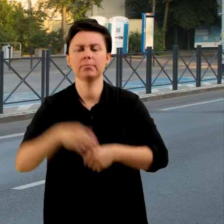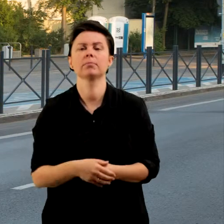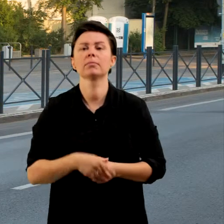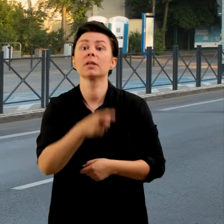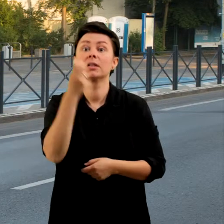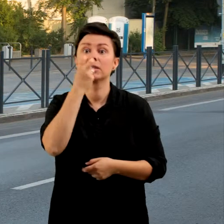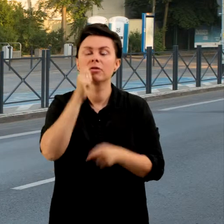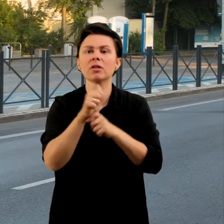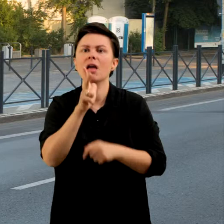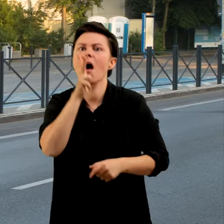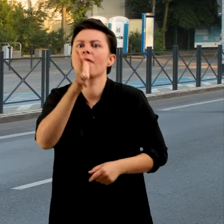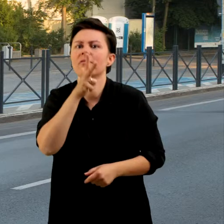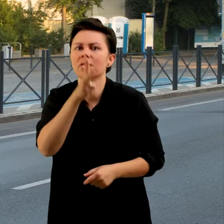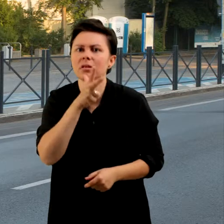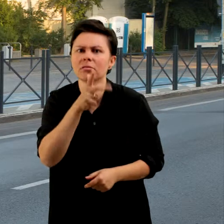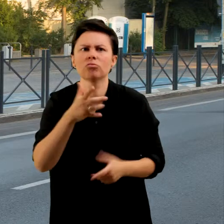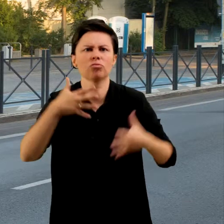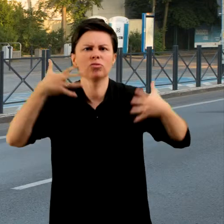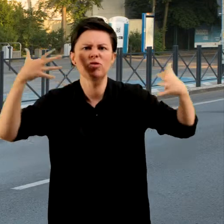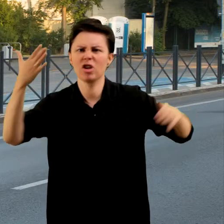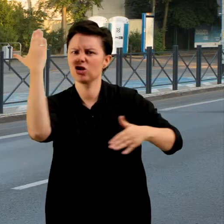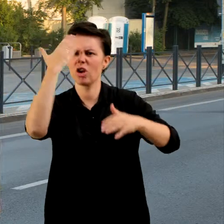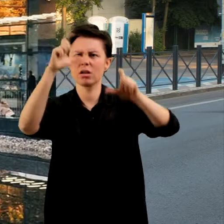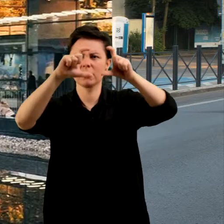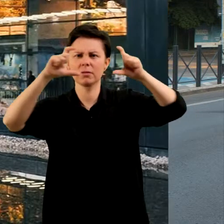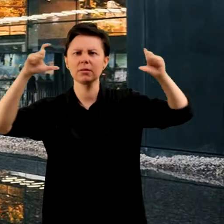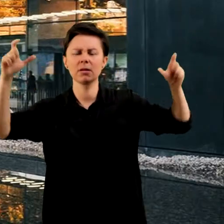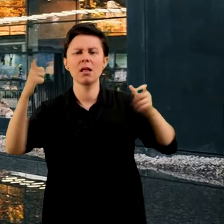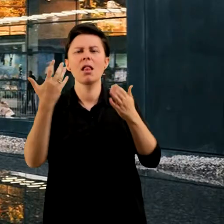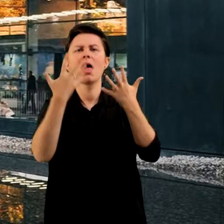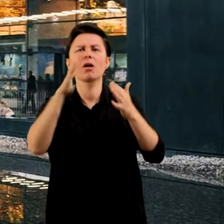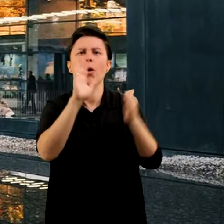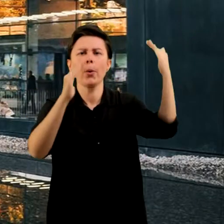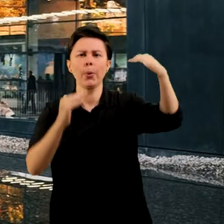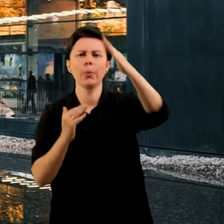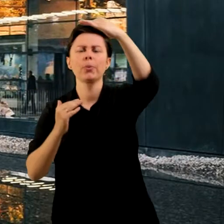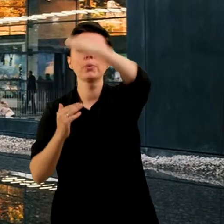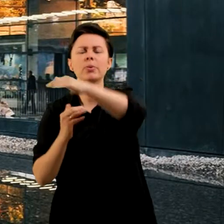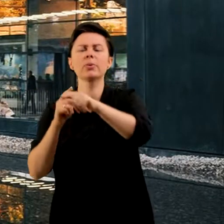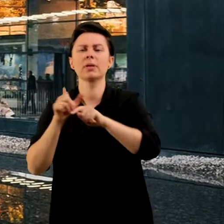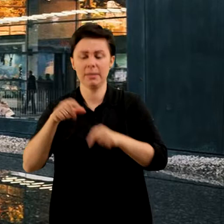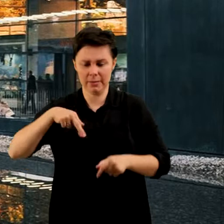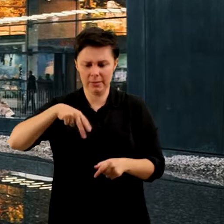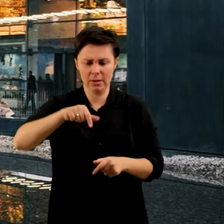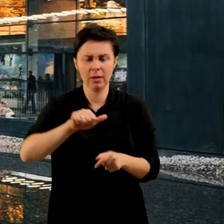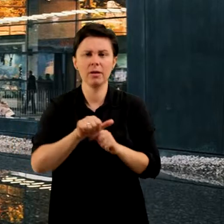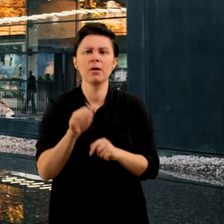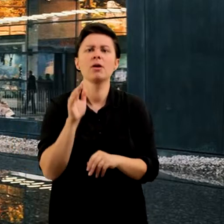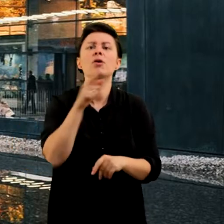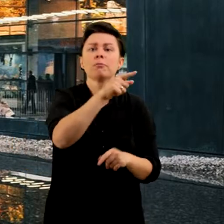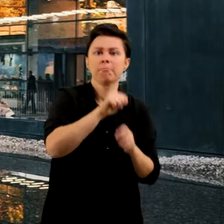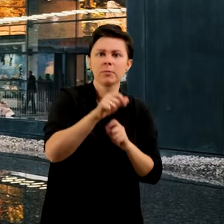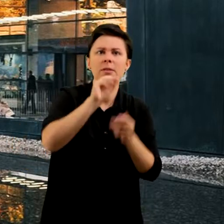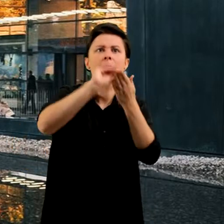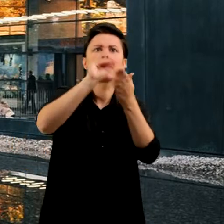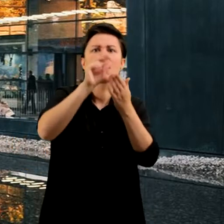ZOO jest Afrykarium. Wielki, prosty, czarny budynek o lekko pofalowanej fasadzie. Na wejściu od wschodniej strony widnieje